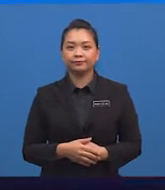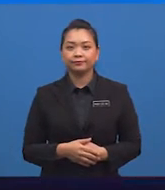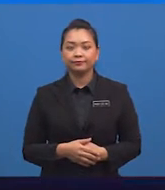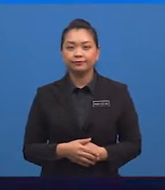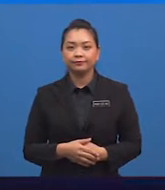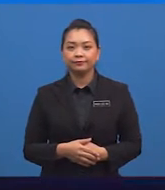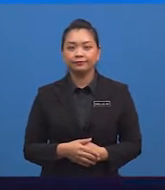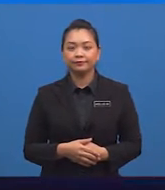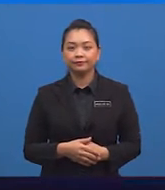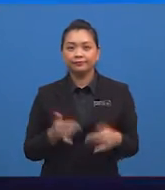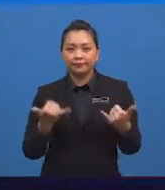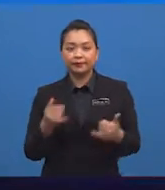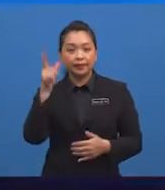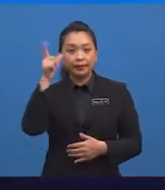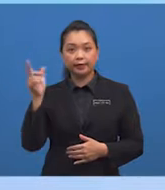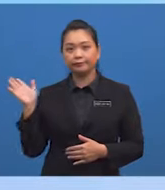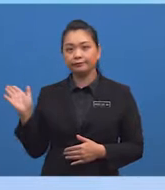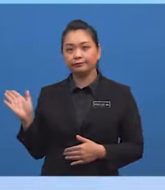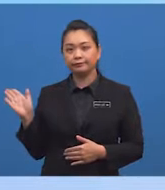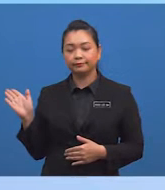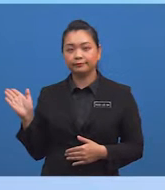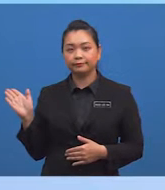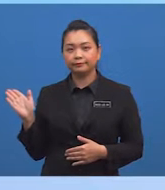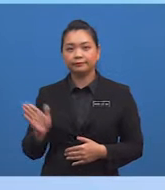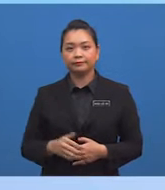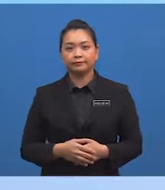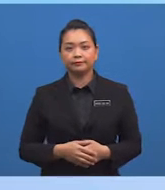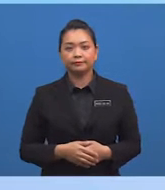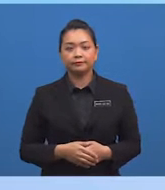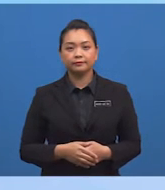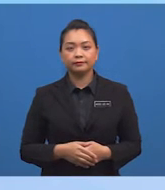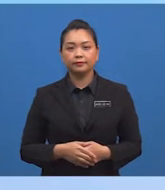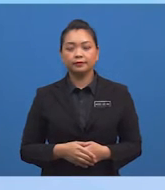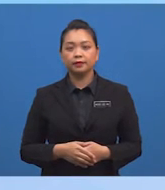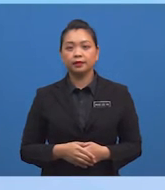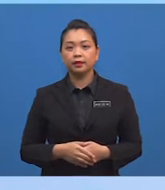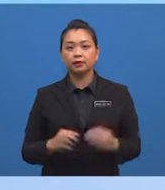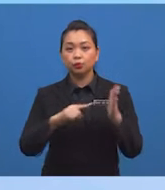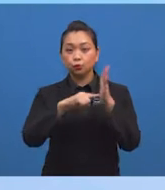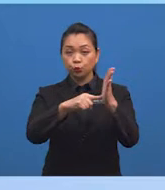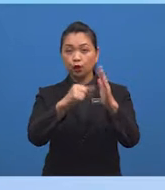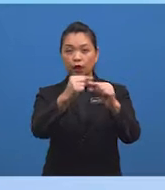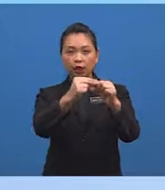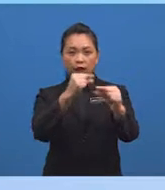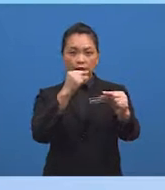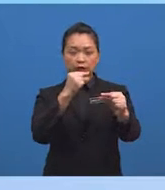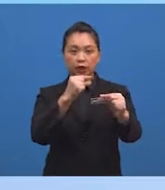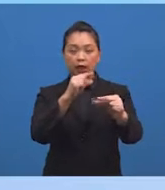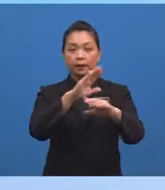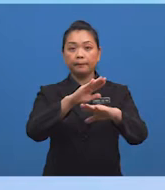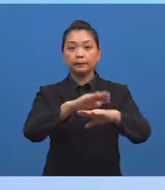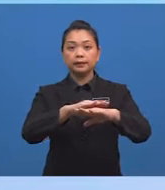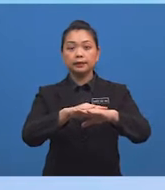Jom kita lihat contoh lain Rajah menunjukkan garis lurus pada